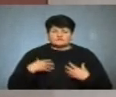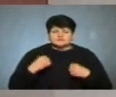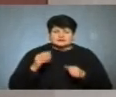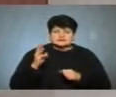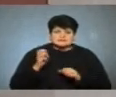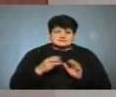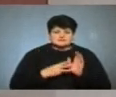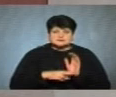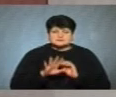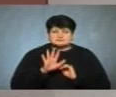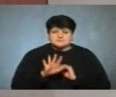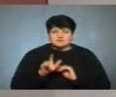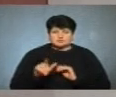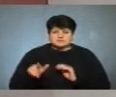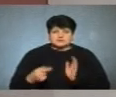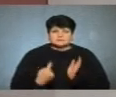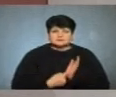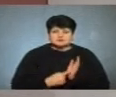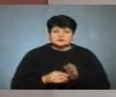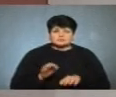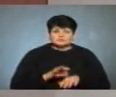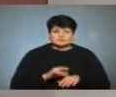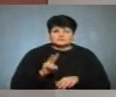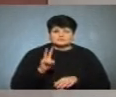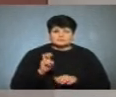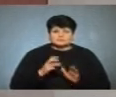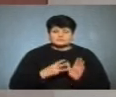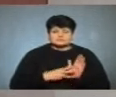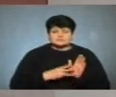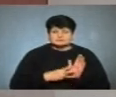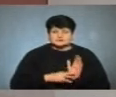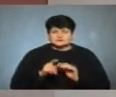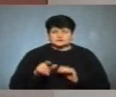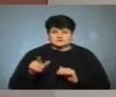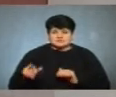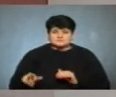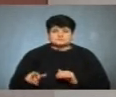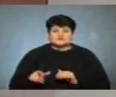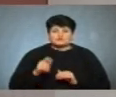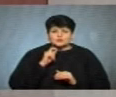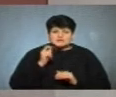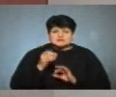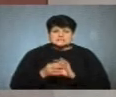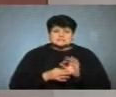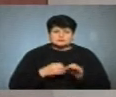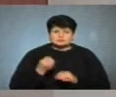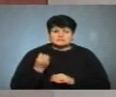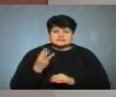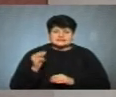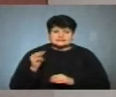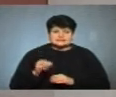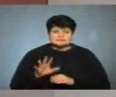385 людей, підтвердили хворобу у 280 жителів області. Україні ж за добу 13